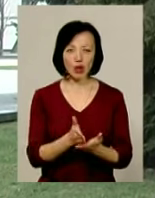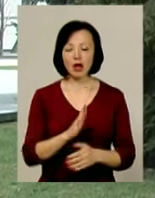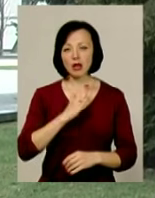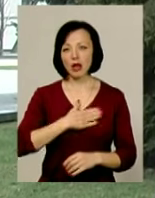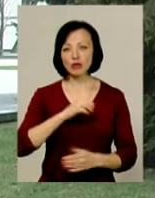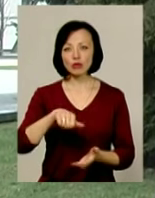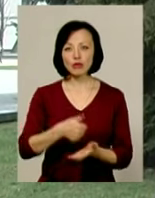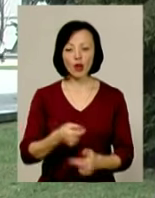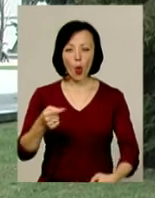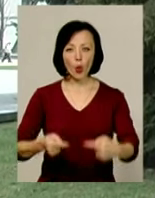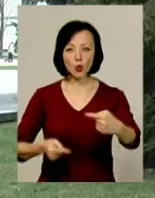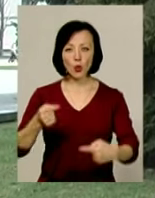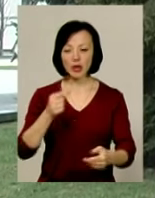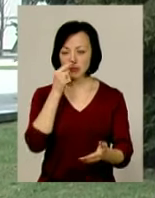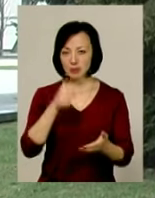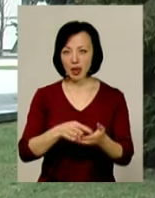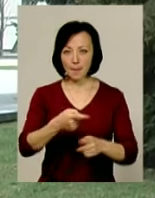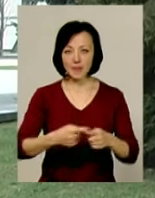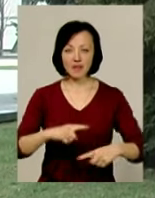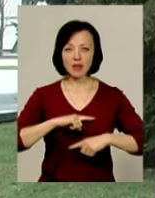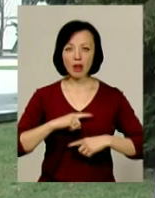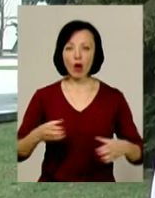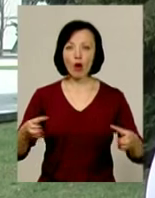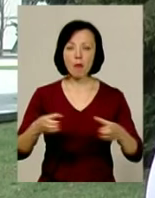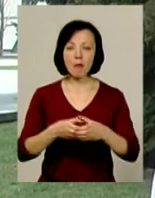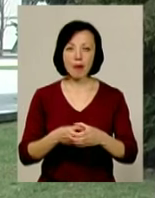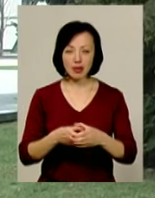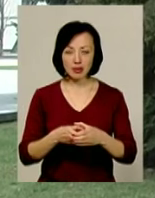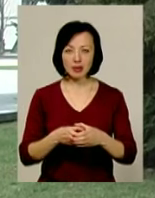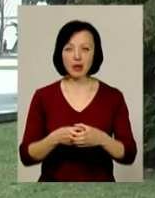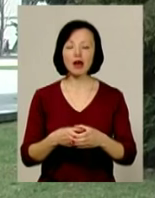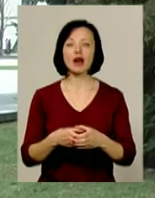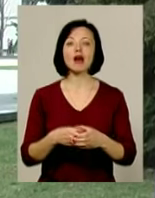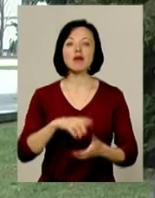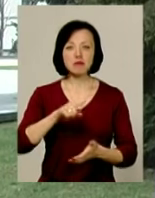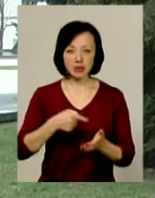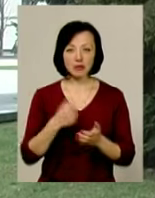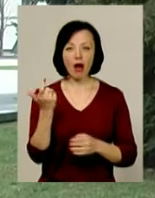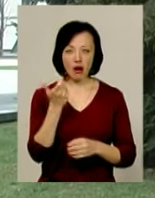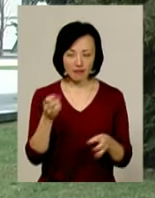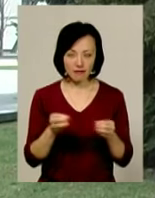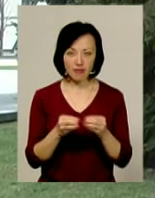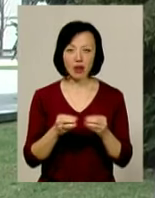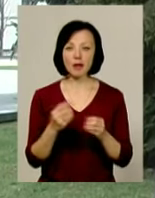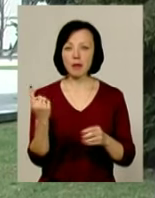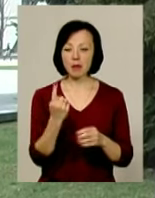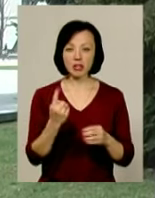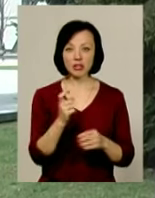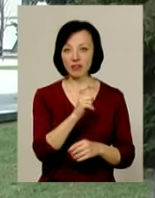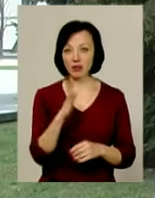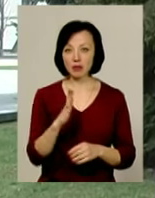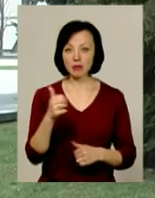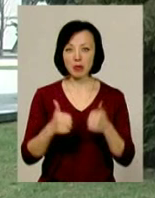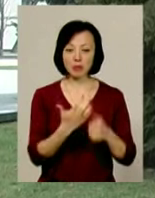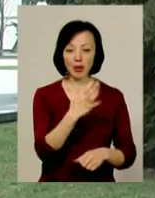основний конкурент за вихід в півфінал – це команда ШВСМ «Легіон-13», так само місто Харків. На перших минутах матчу ми 5